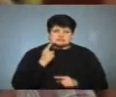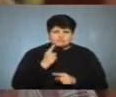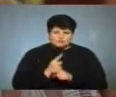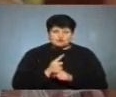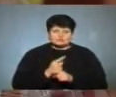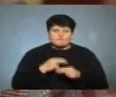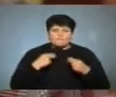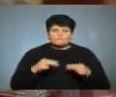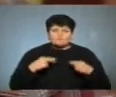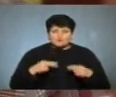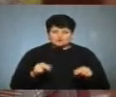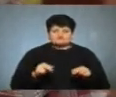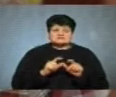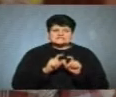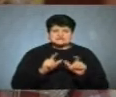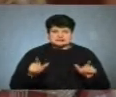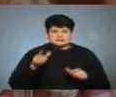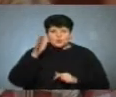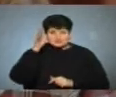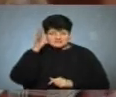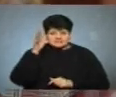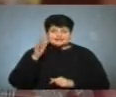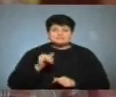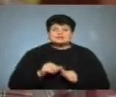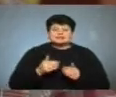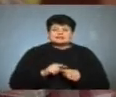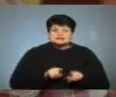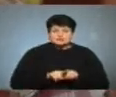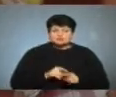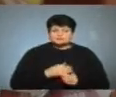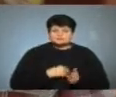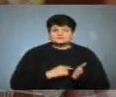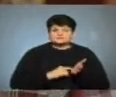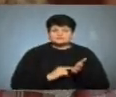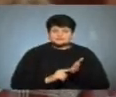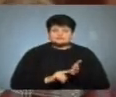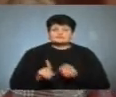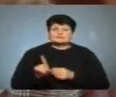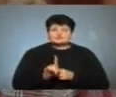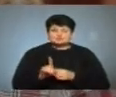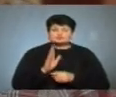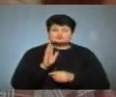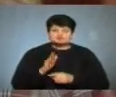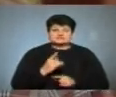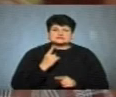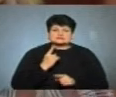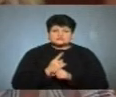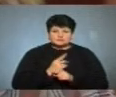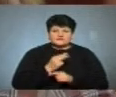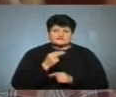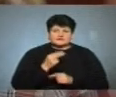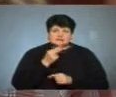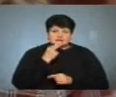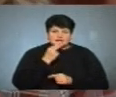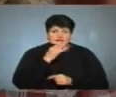в продажі саме у закладах освіти. Також хочу зазначити, що буде заборонено у їдальнях